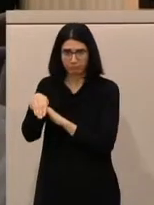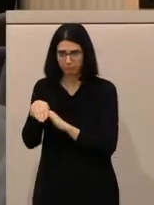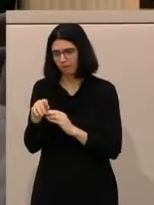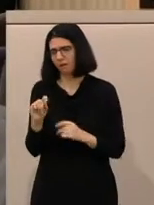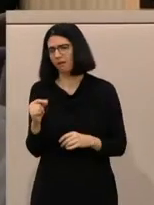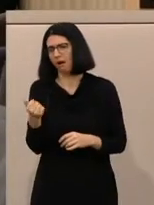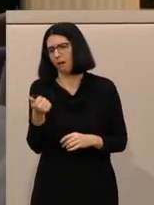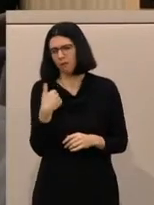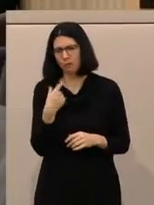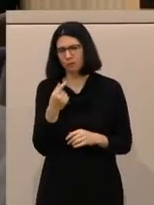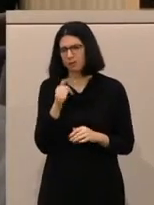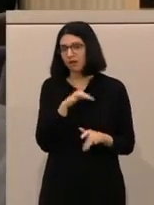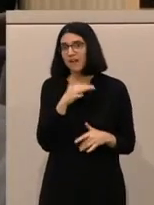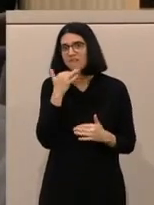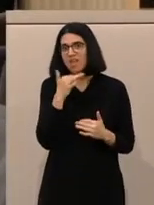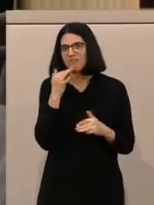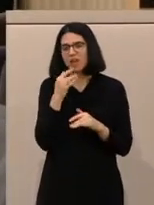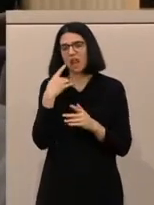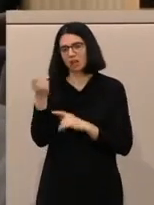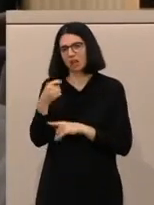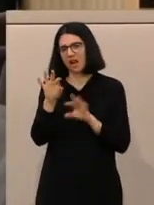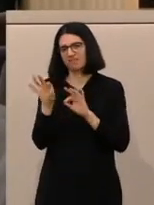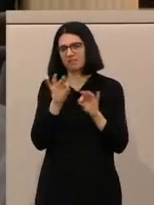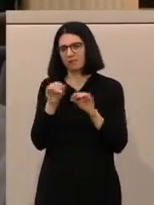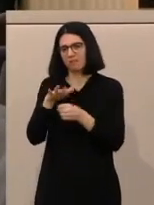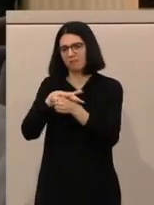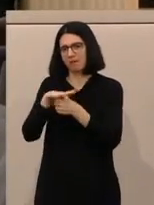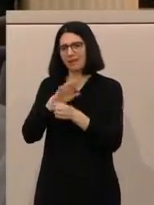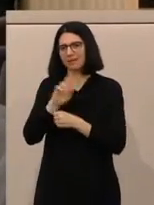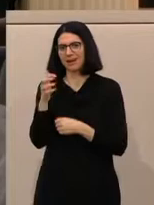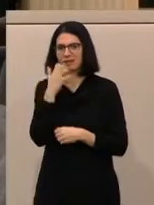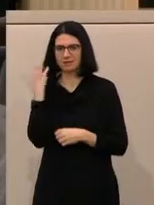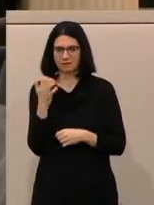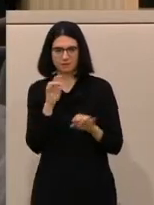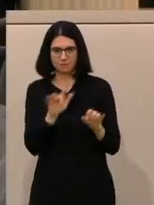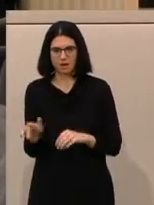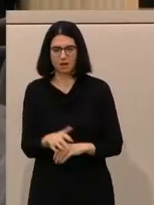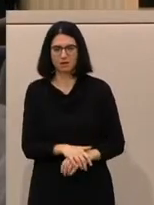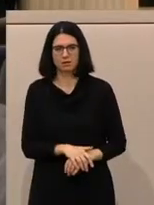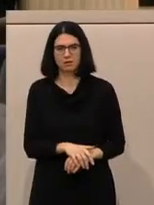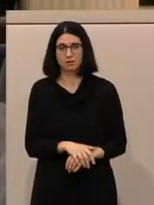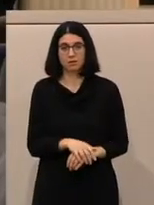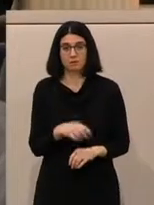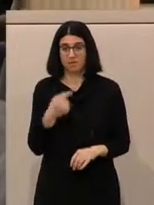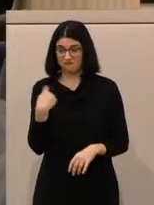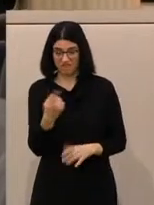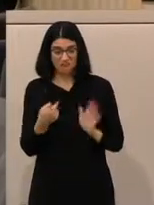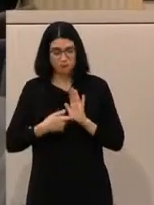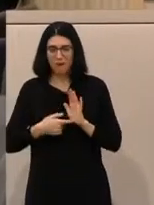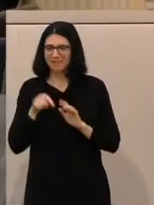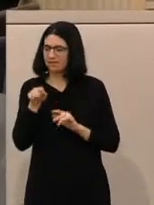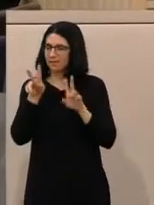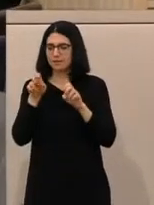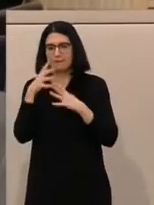wir auf einem hohen Level bei diesen rechtsextremen Straftaten stehen. Unsere Forderung, sich dieses Themas ernsthaft anzunehmen